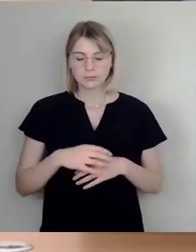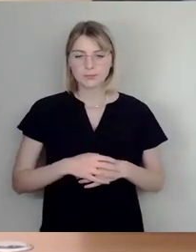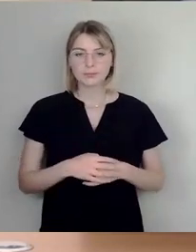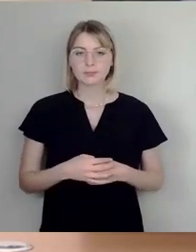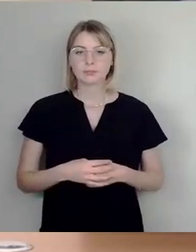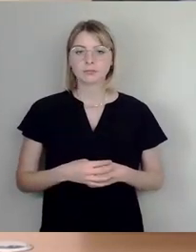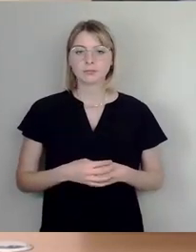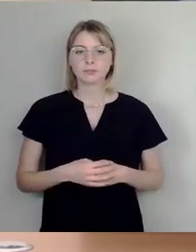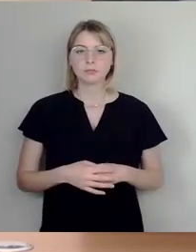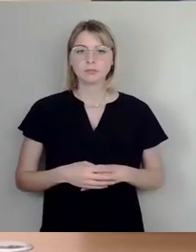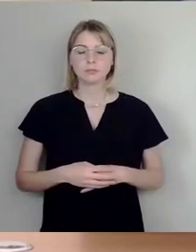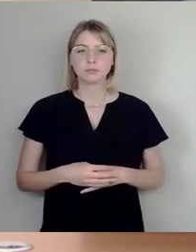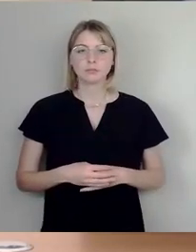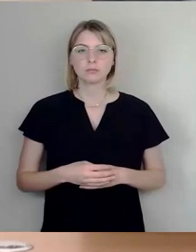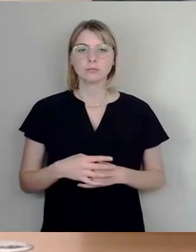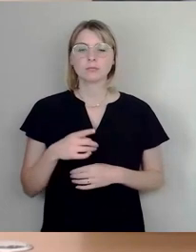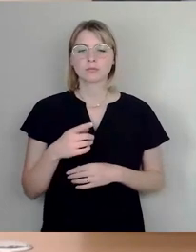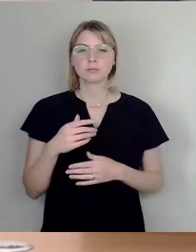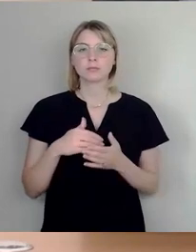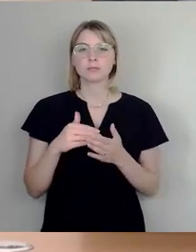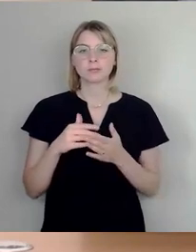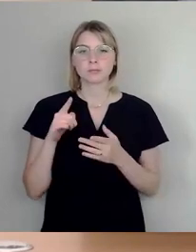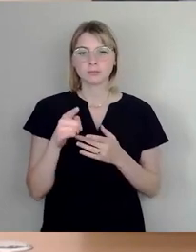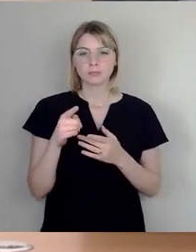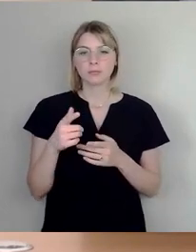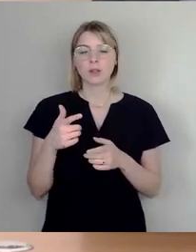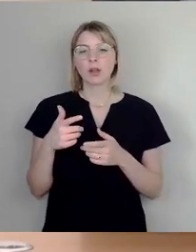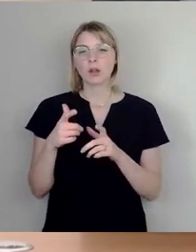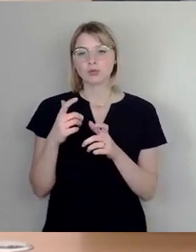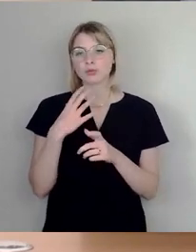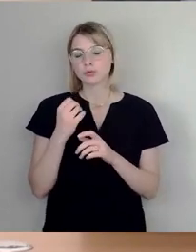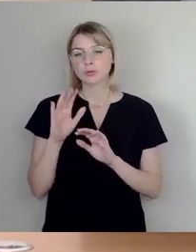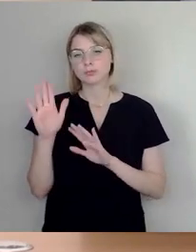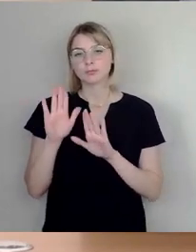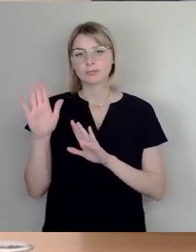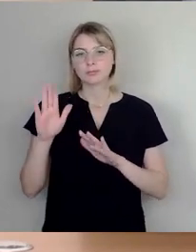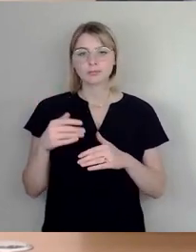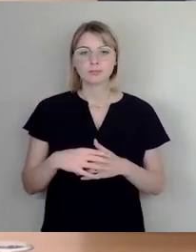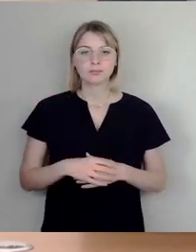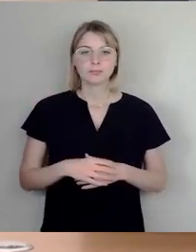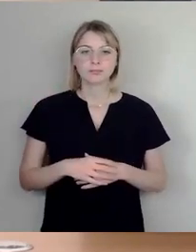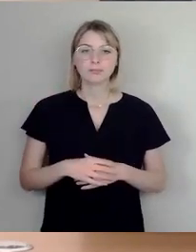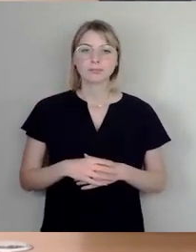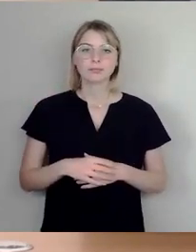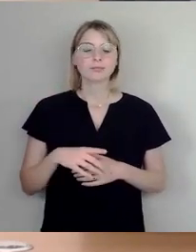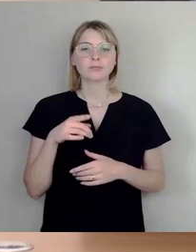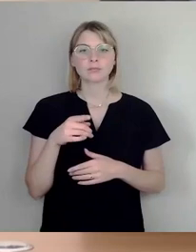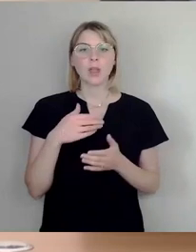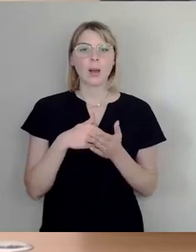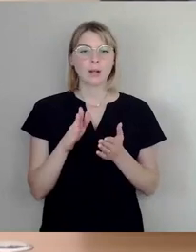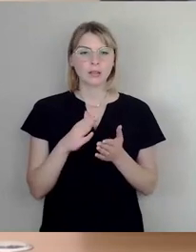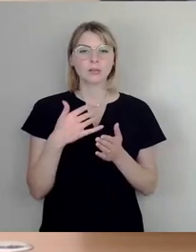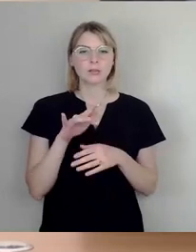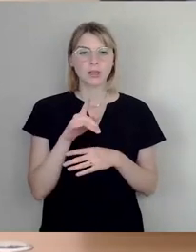federführenden Ausschussbericht zur Abstimmung stellen. Der war hier ablehnend, das heißt also, wer hier